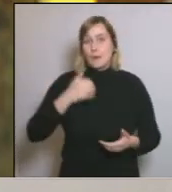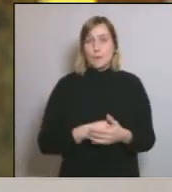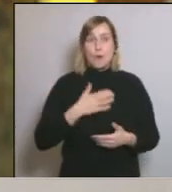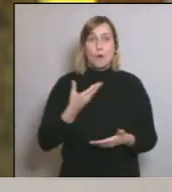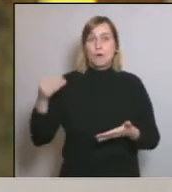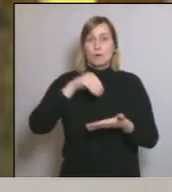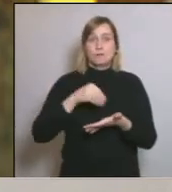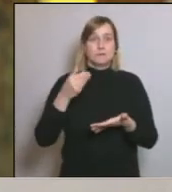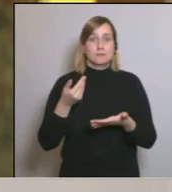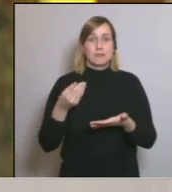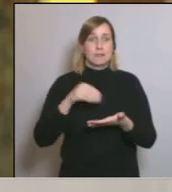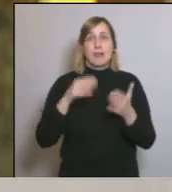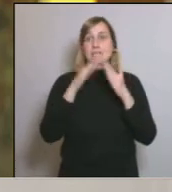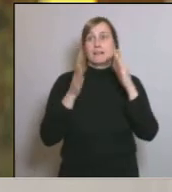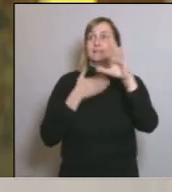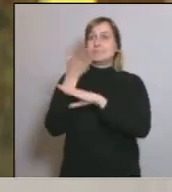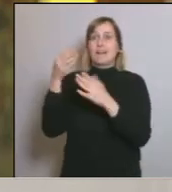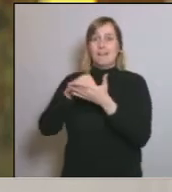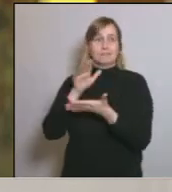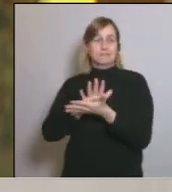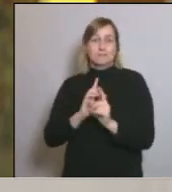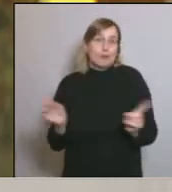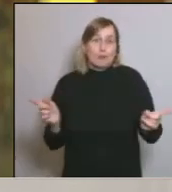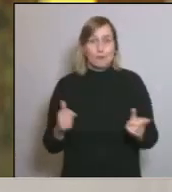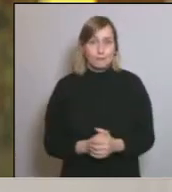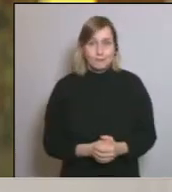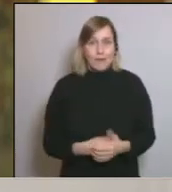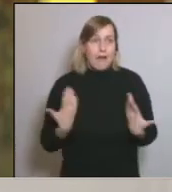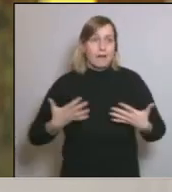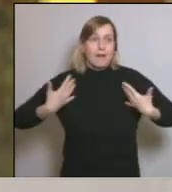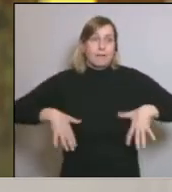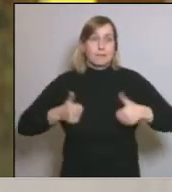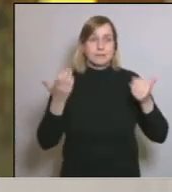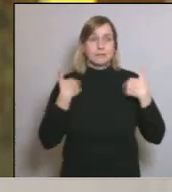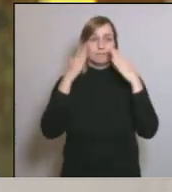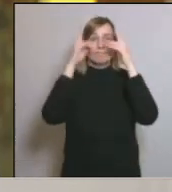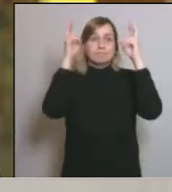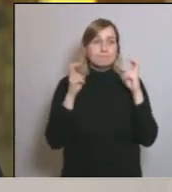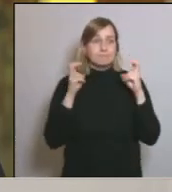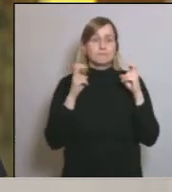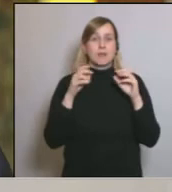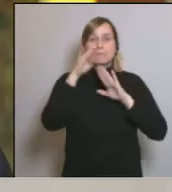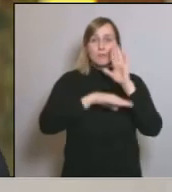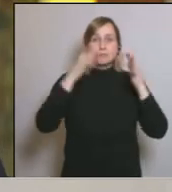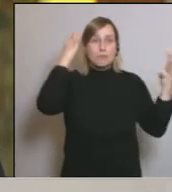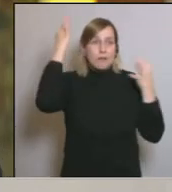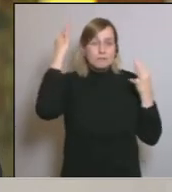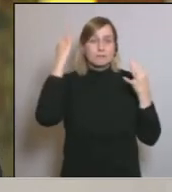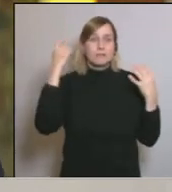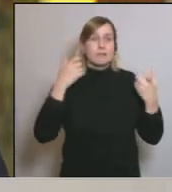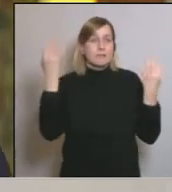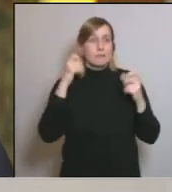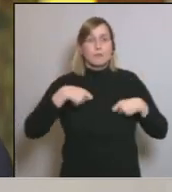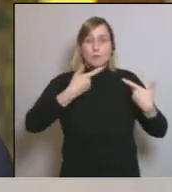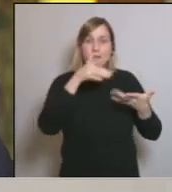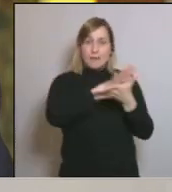a casa? Doncs no. Ara ens hem de quedar aquí, hem de prendre aquestes mesures excepcionals i hem de donar la tranquil·litat a la